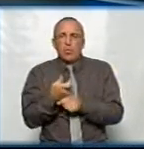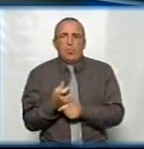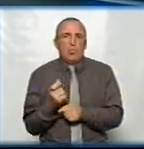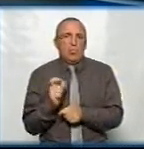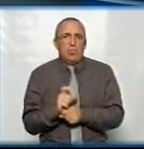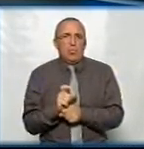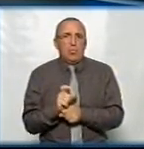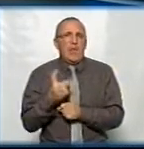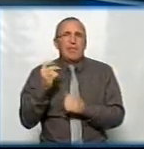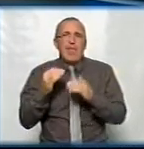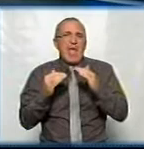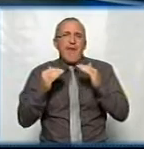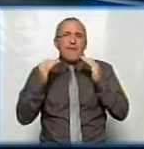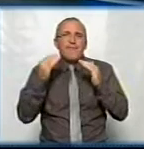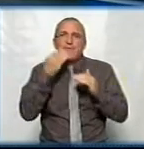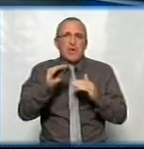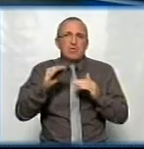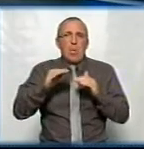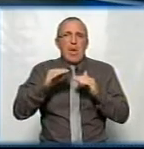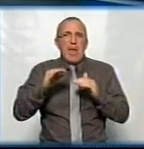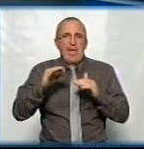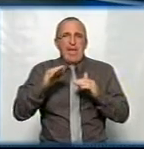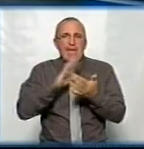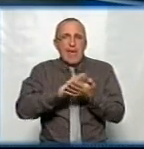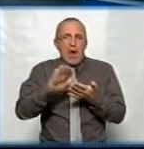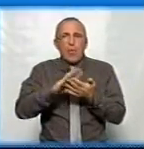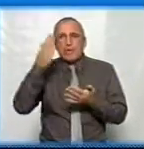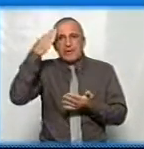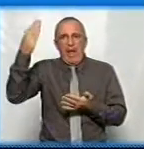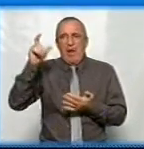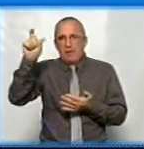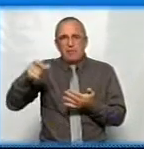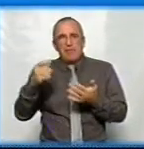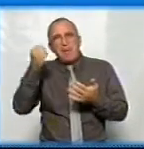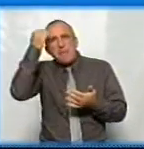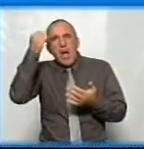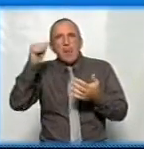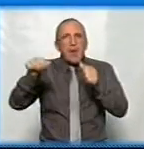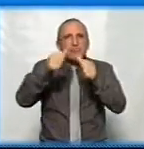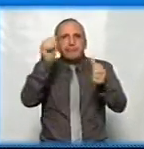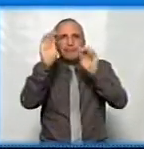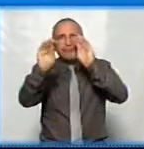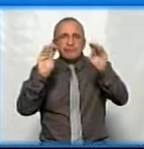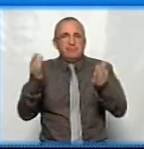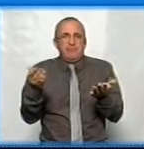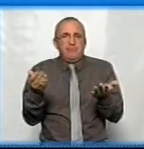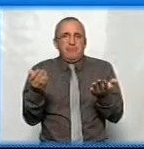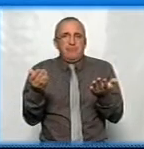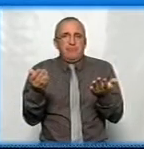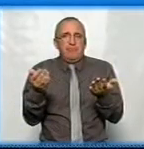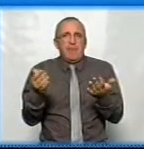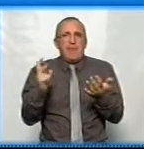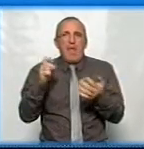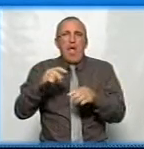невисокої якості, невисокого таланту цих скульпторів, які робили ці пам'ятники не в